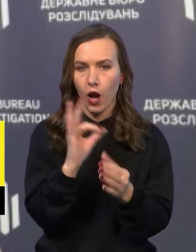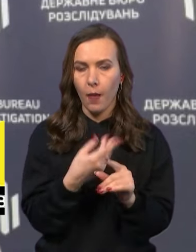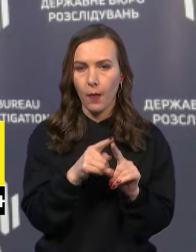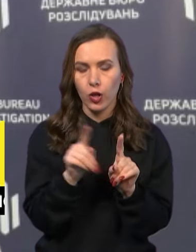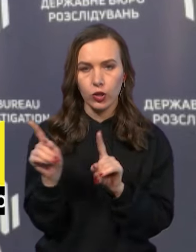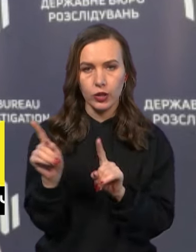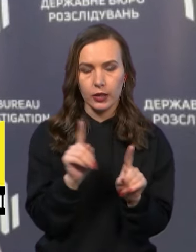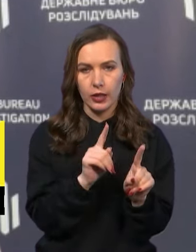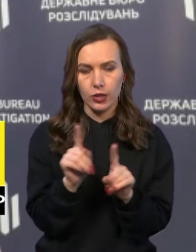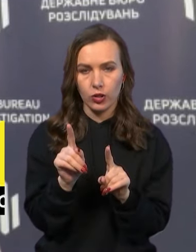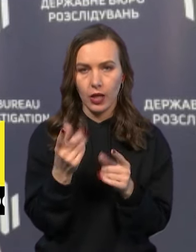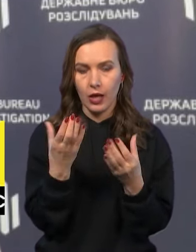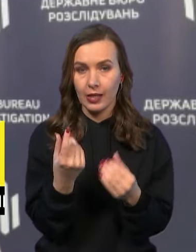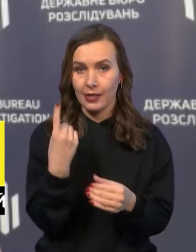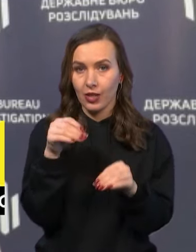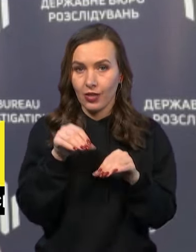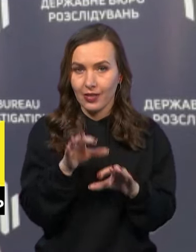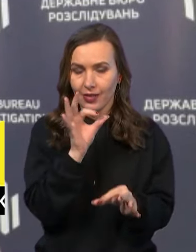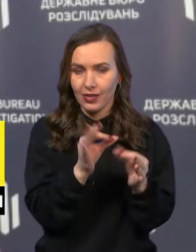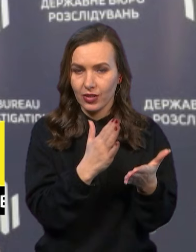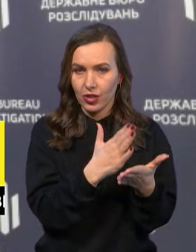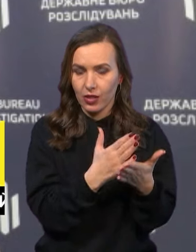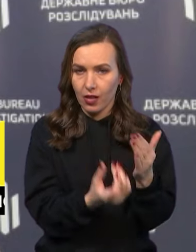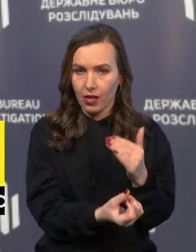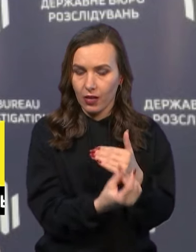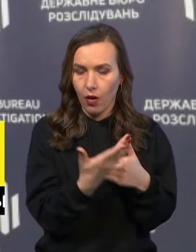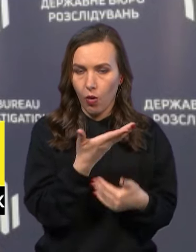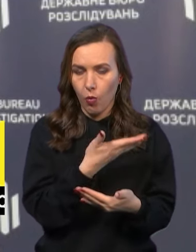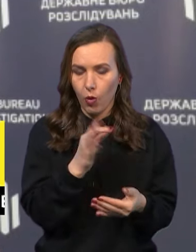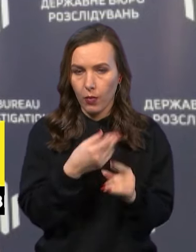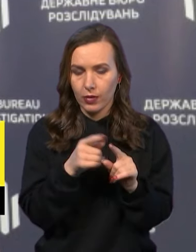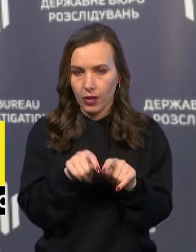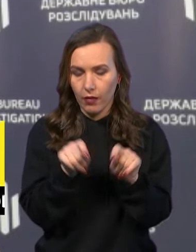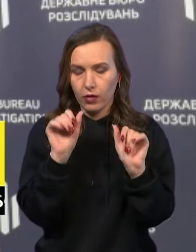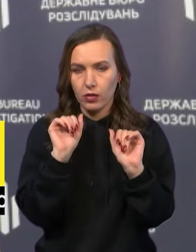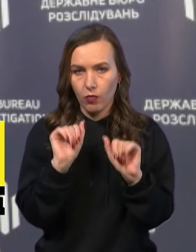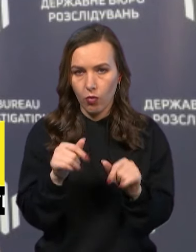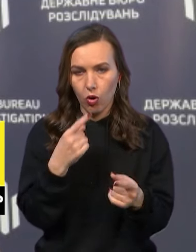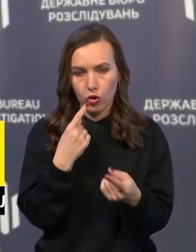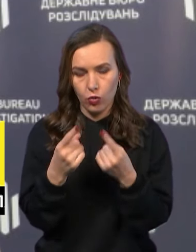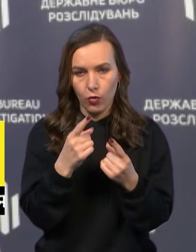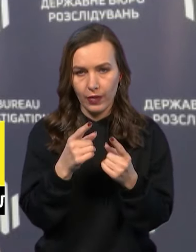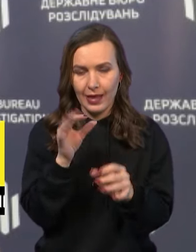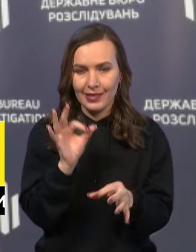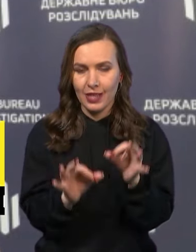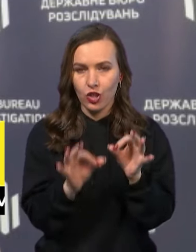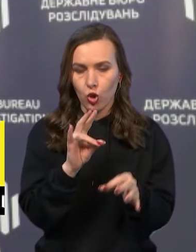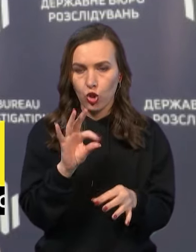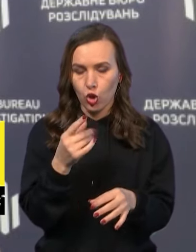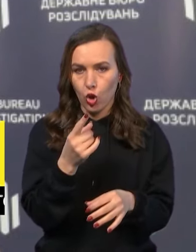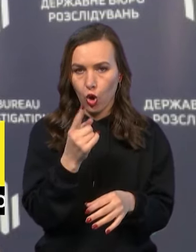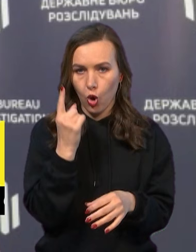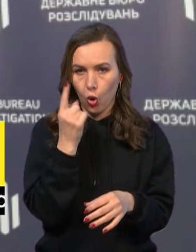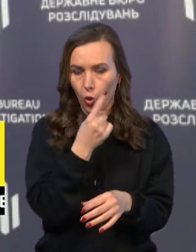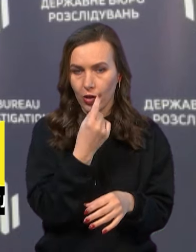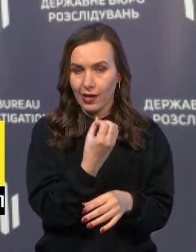що ще одне рішення суду з'явилося, і ми з вами про це відкрито можемо говорити, засуджено очно на